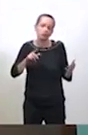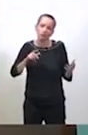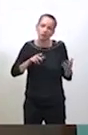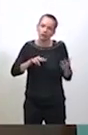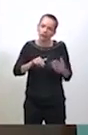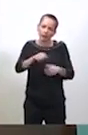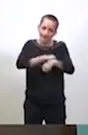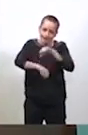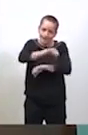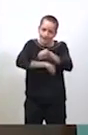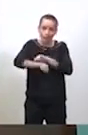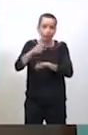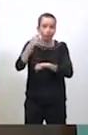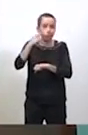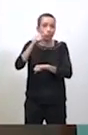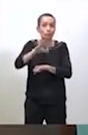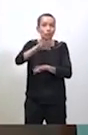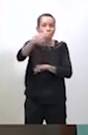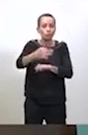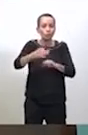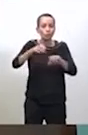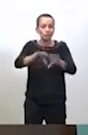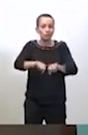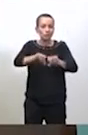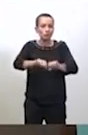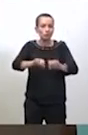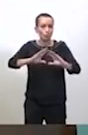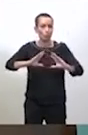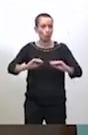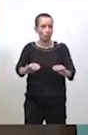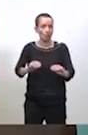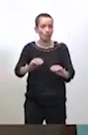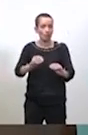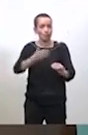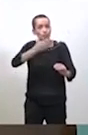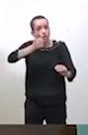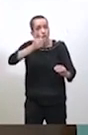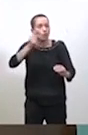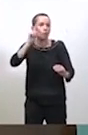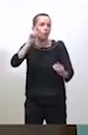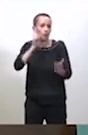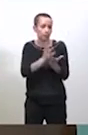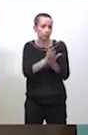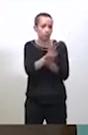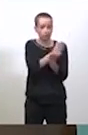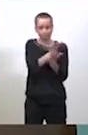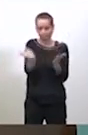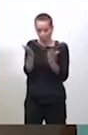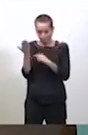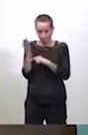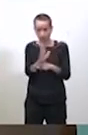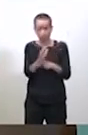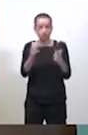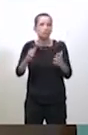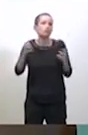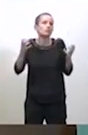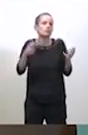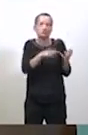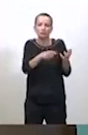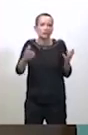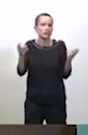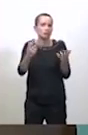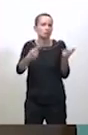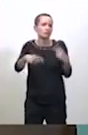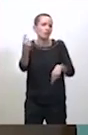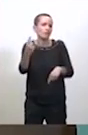vraiment améliorer ce taux d'exécution, puisque tous les projets qu'on vous a présentés, bien évidemment, nous souhaitons qu'ils se réalisent.